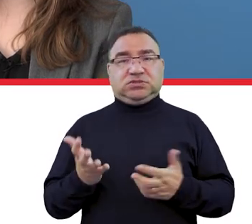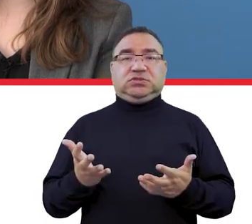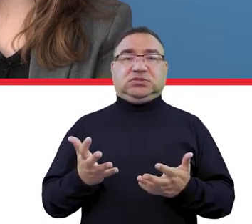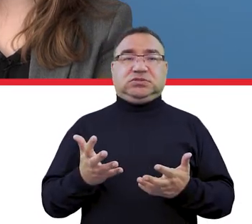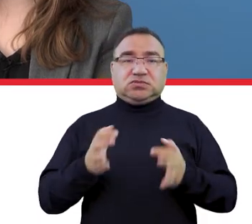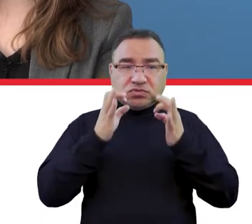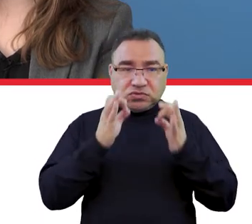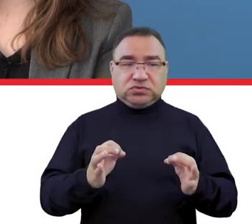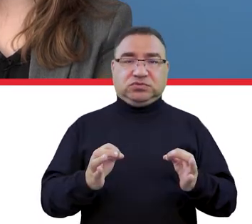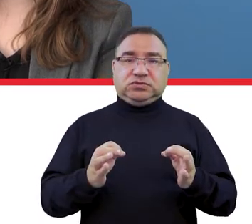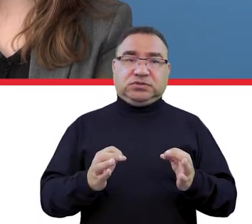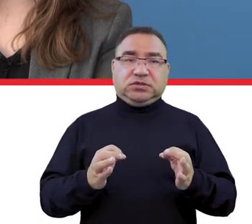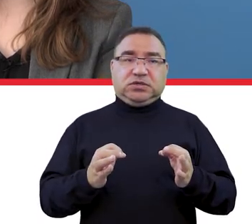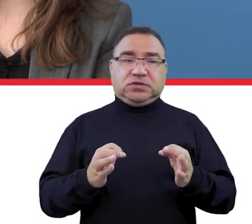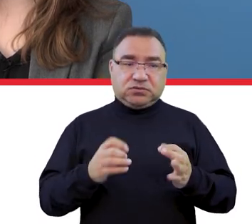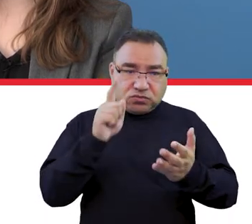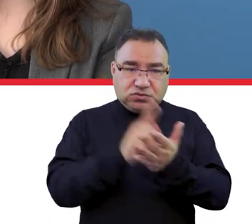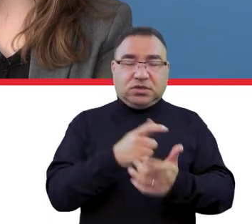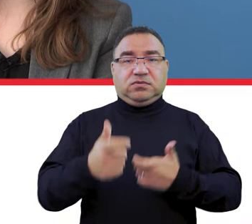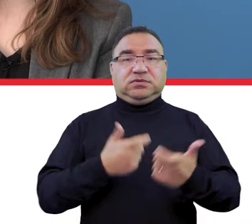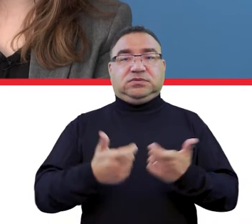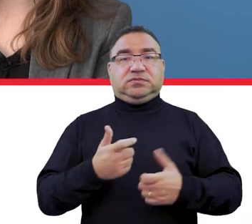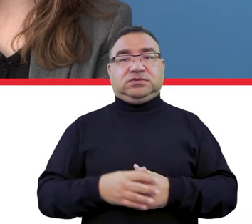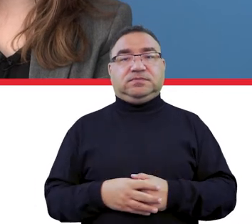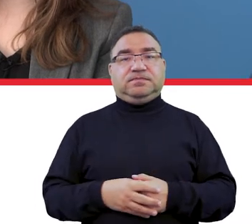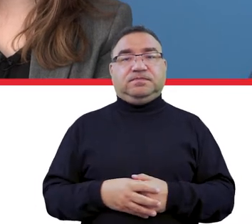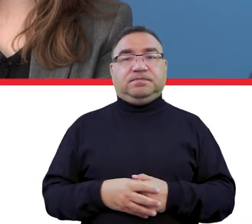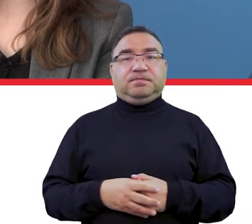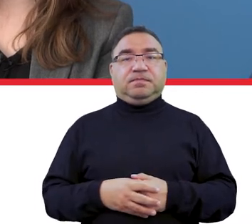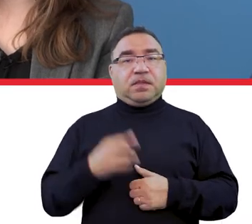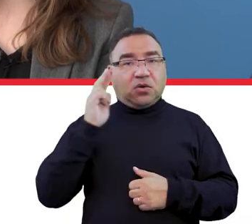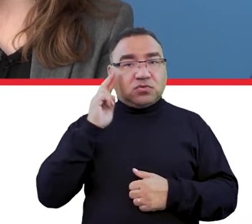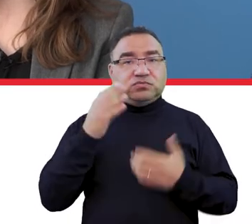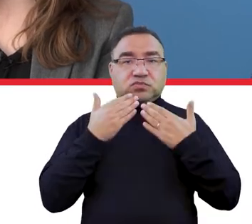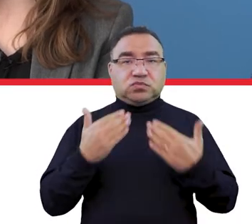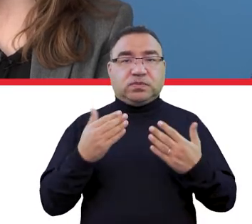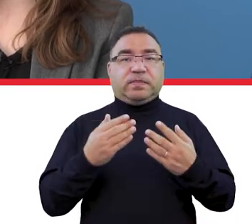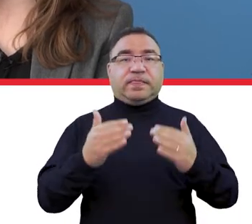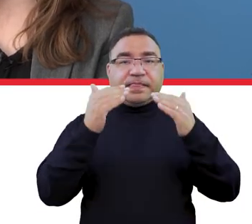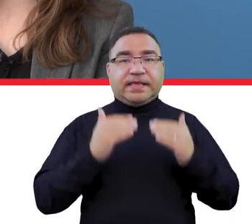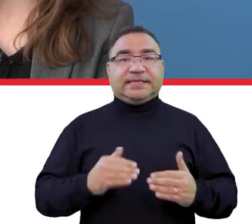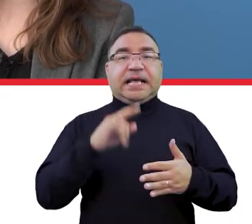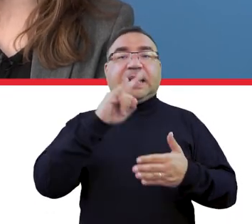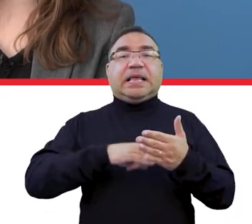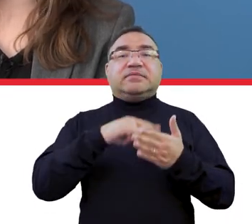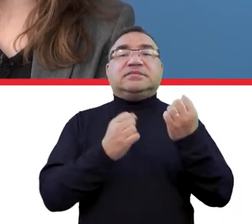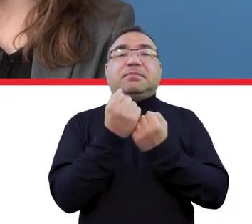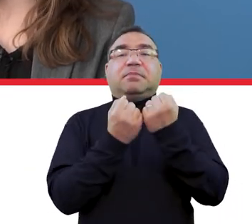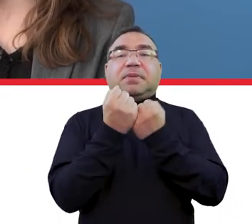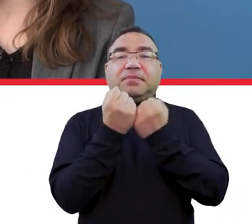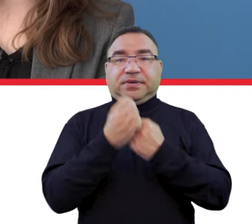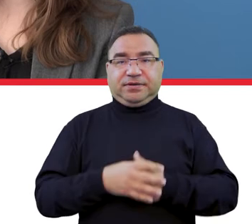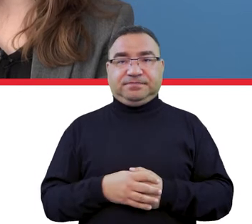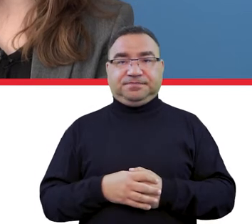praktyczny rozwiązać na poszczególnych uczelniach. Rozumiem. Kolejne pytanie dotyczy legitymacji papierowych.